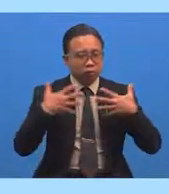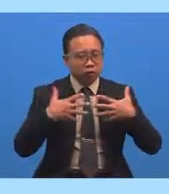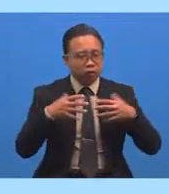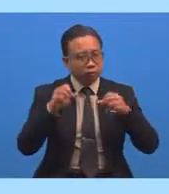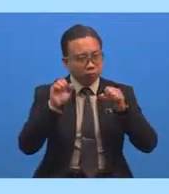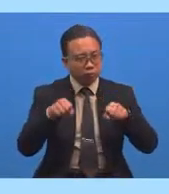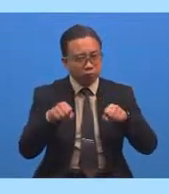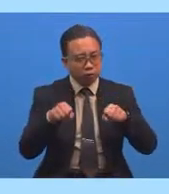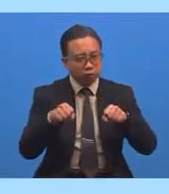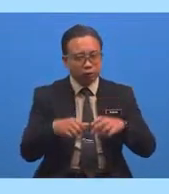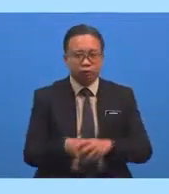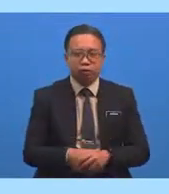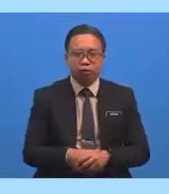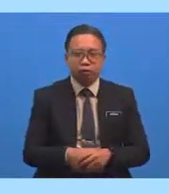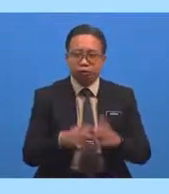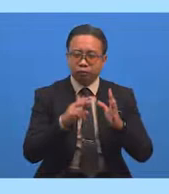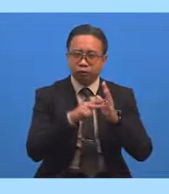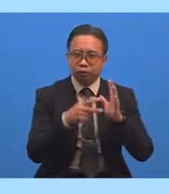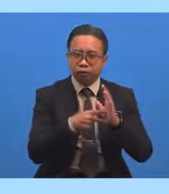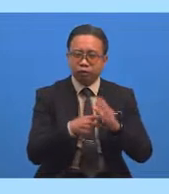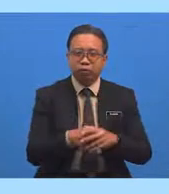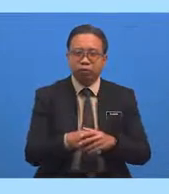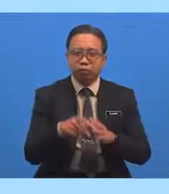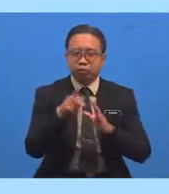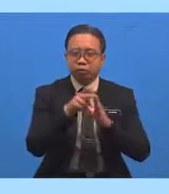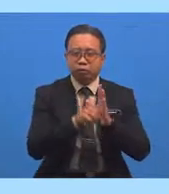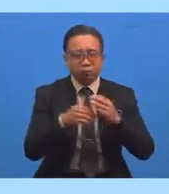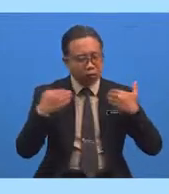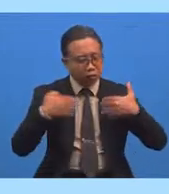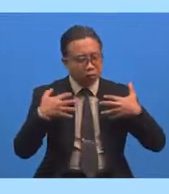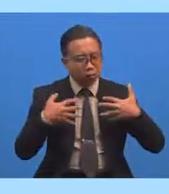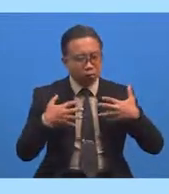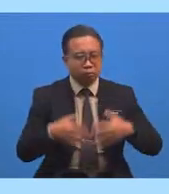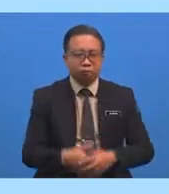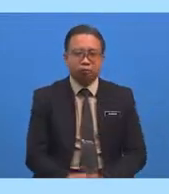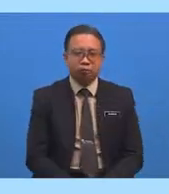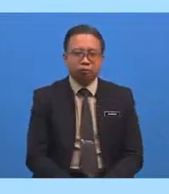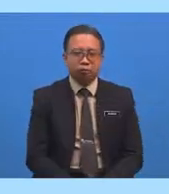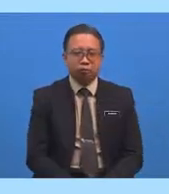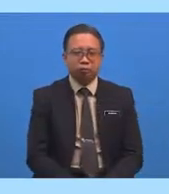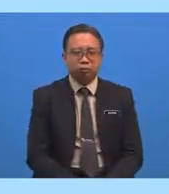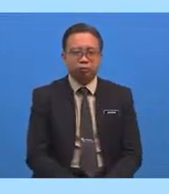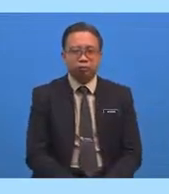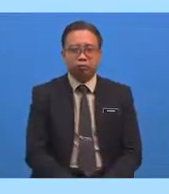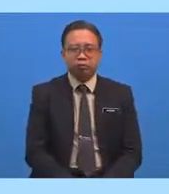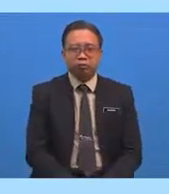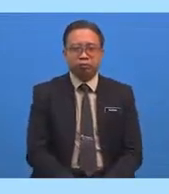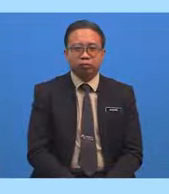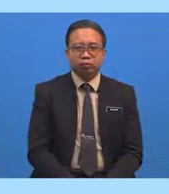Boleh Juga Difahami Dengan Maksud Penakut Pengecut